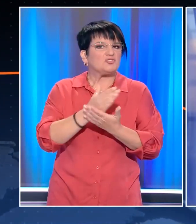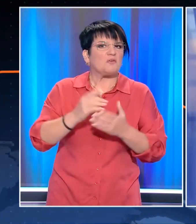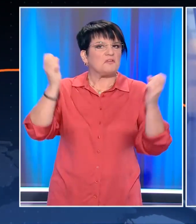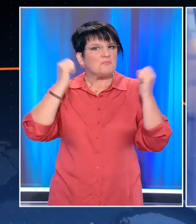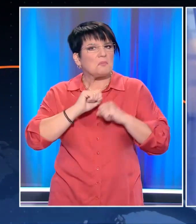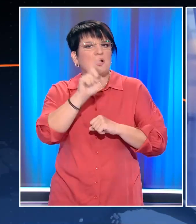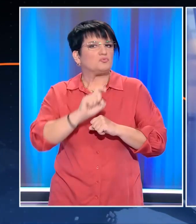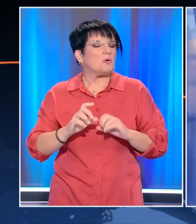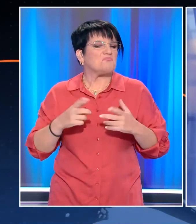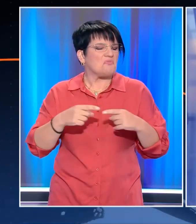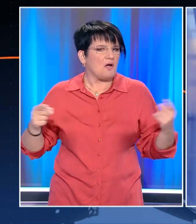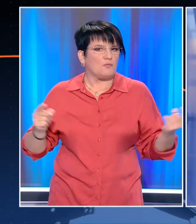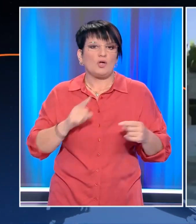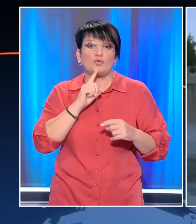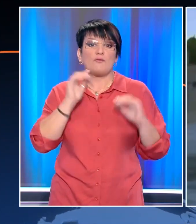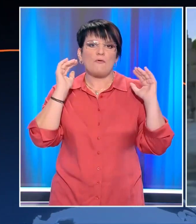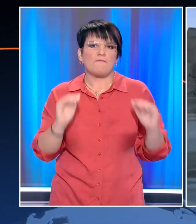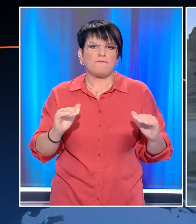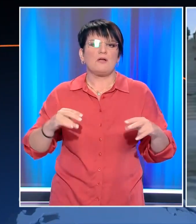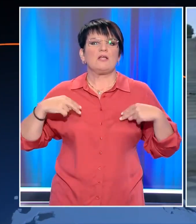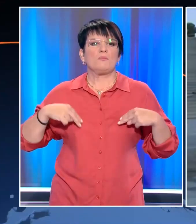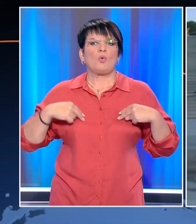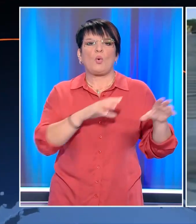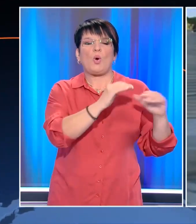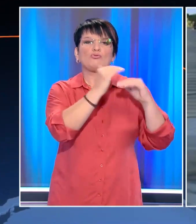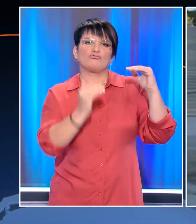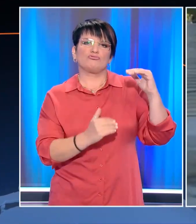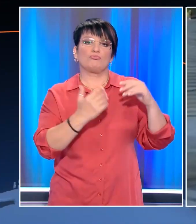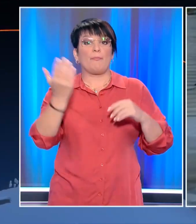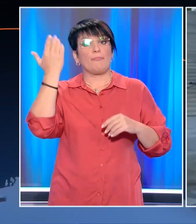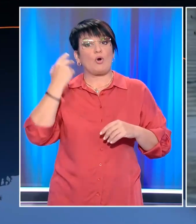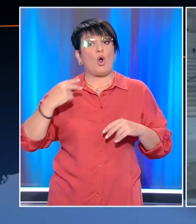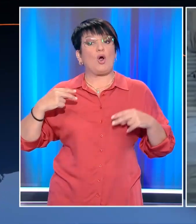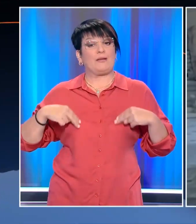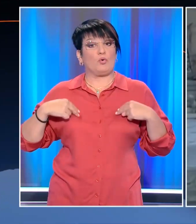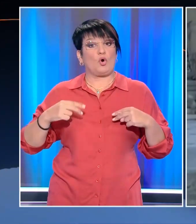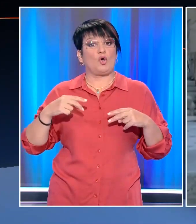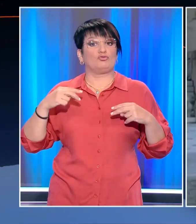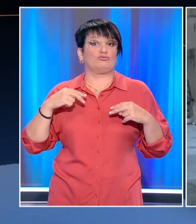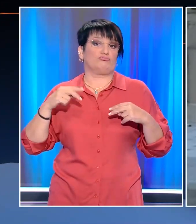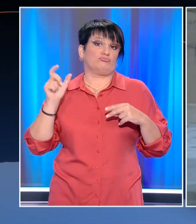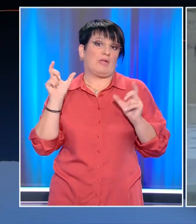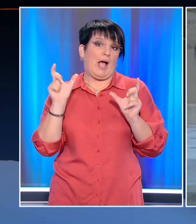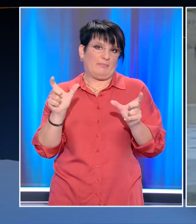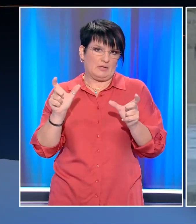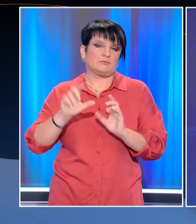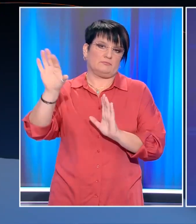ο κυβερνητικός εκπρόσωπος. Στο ίδιο Υπουργείο, θέση Υπουργού αναλαμβάνει ο πρώην αρχηγός Γεά, Ευάγγελος Τουρνάς.